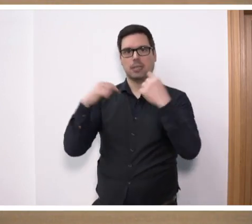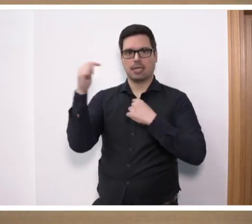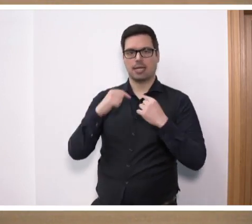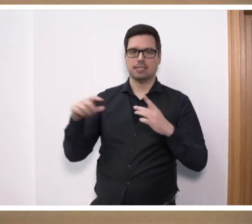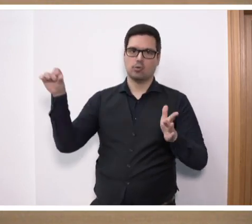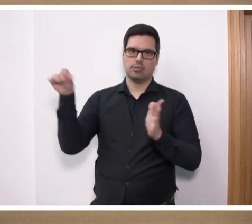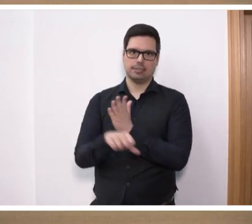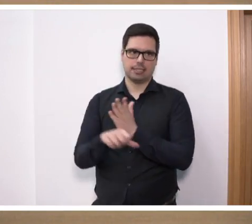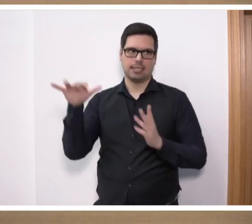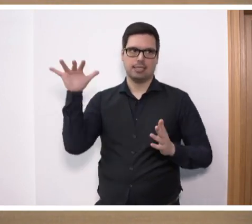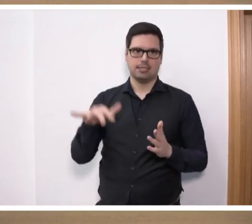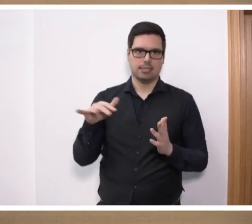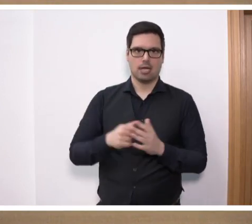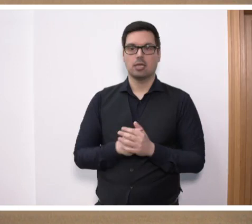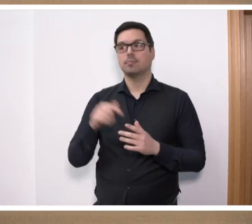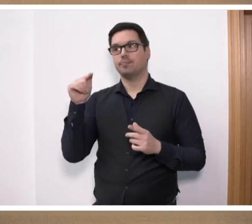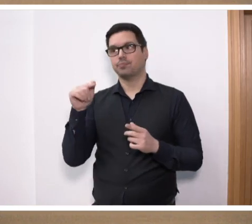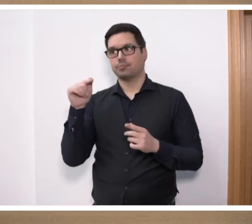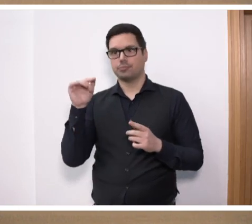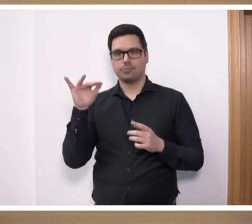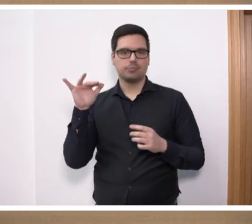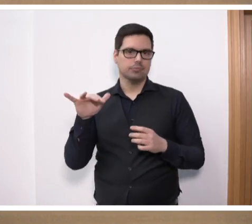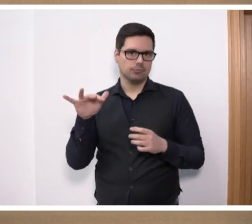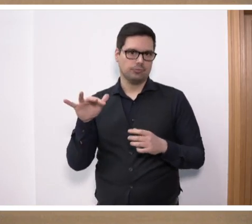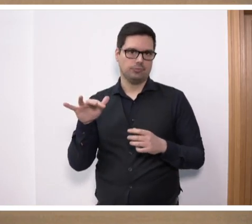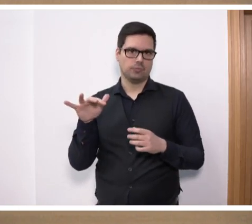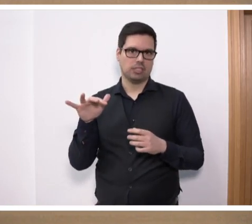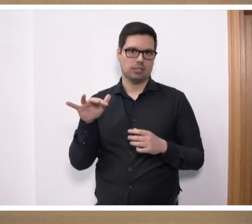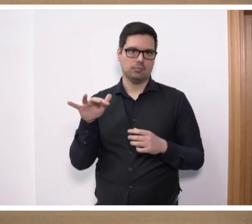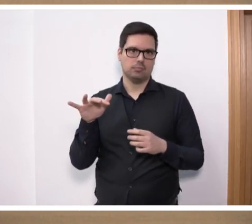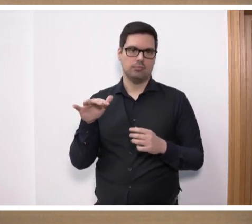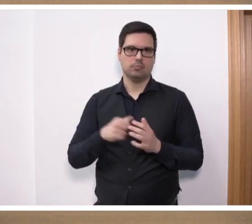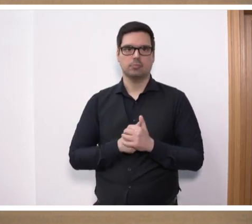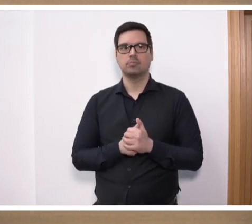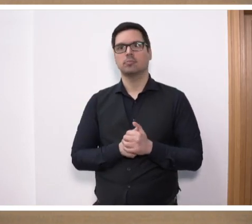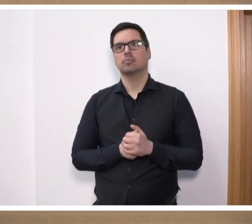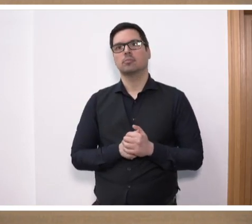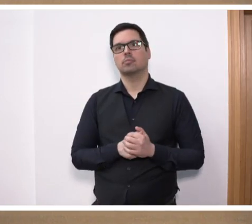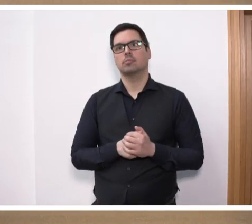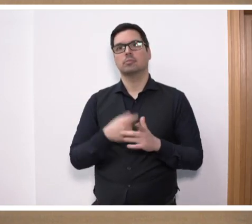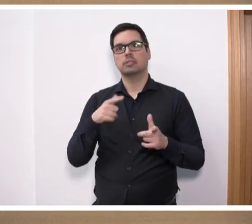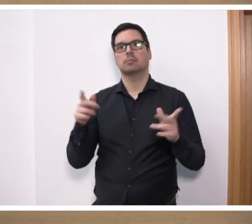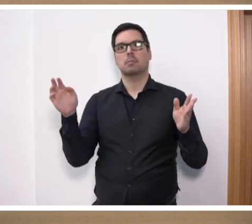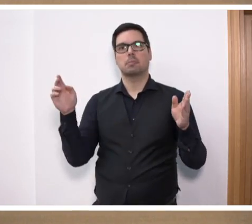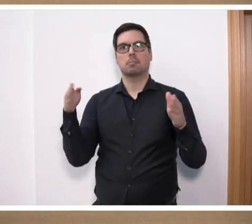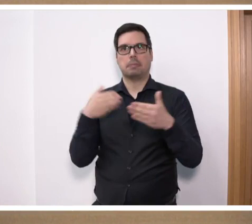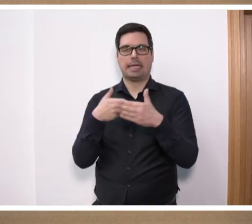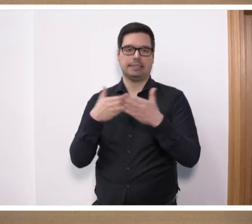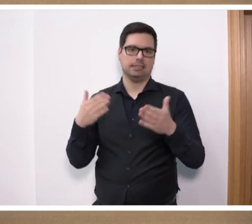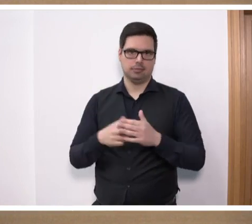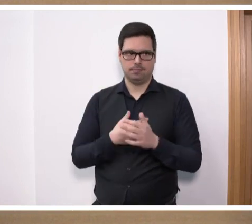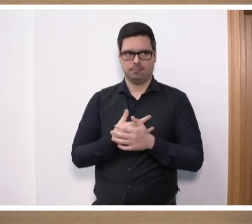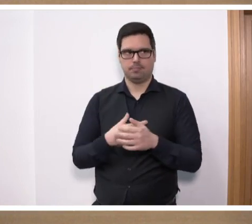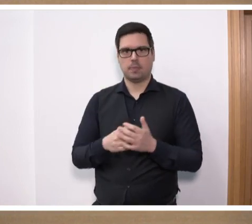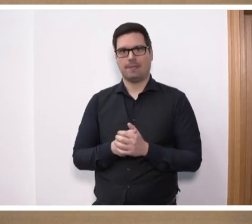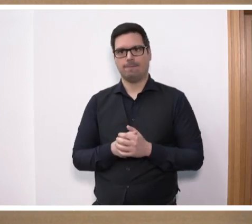und die irreguläre Migration, weil darum geht es ja im Eigentlichen, diese zu begrenzen. Und das ist